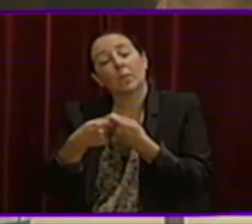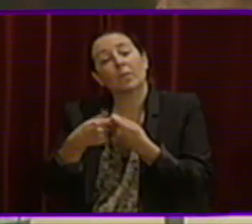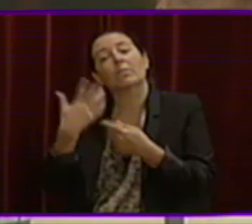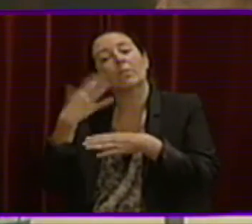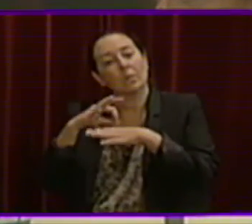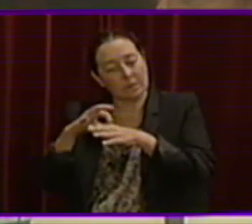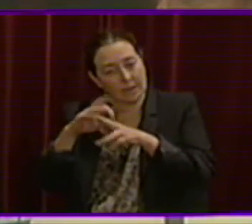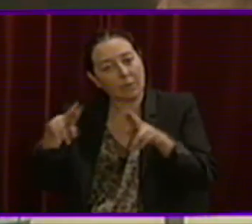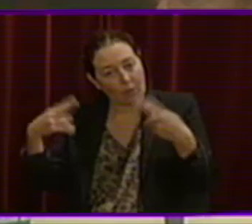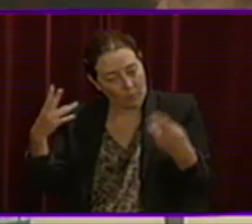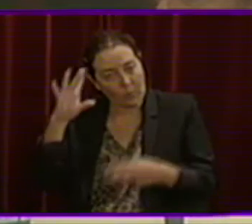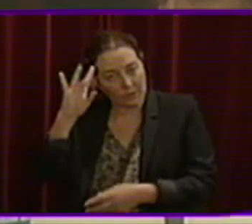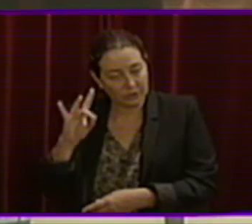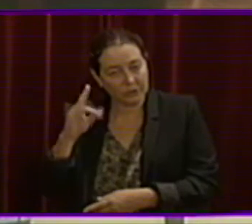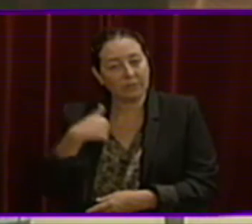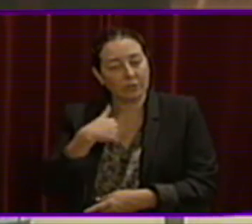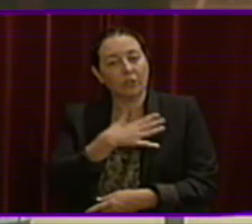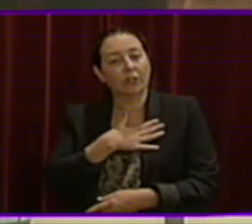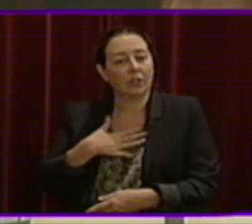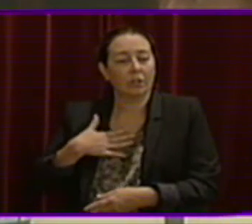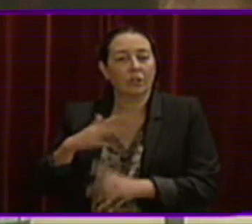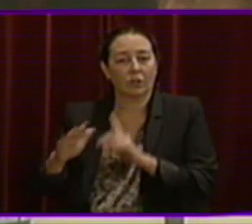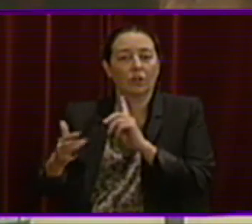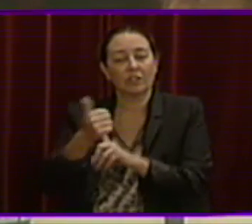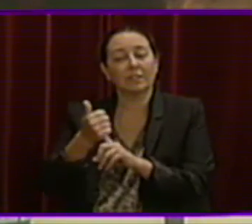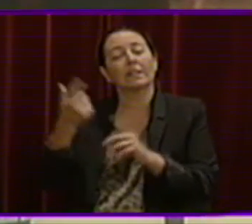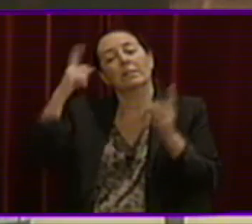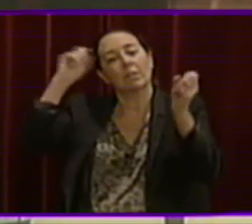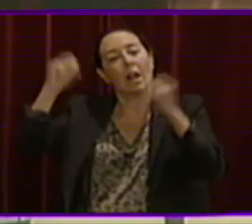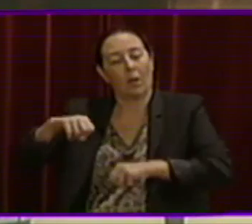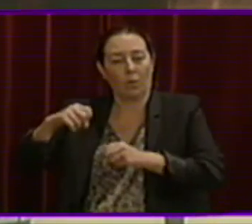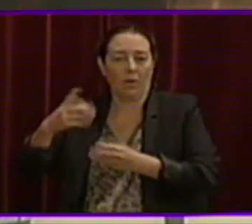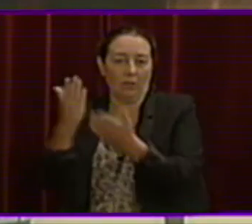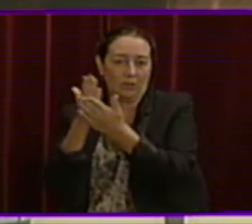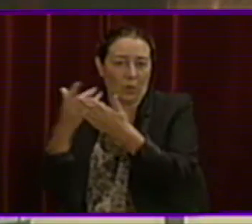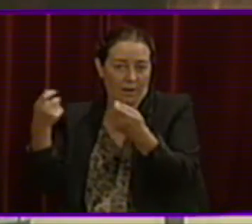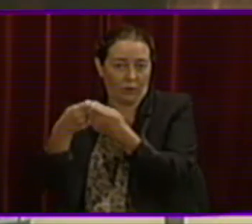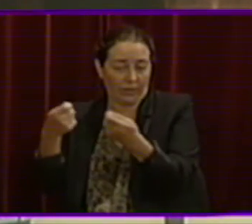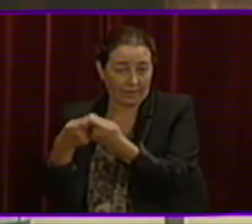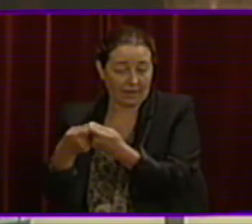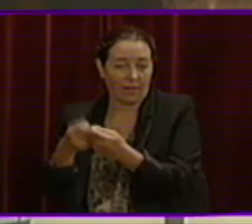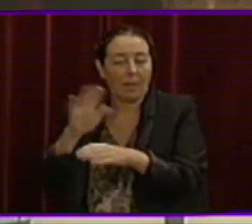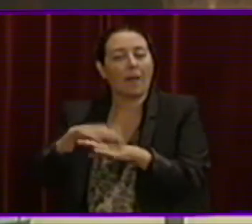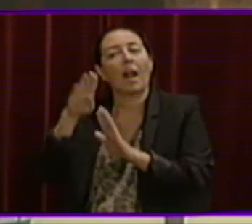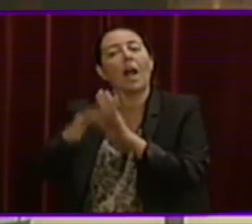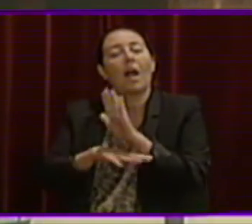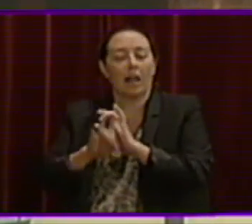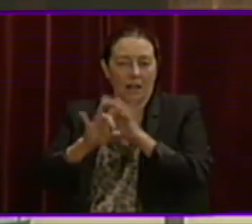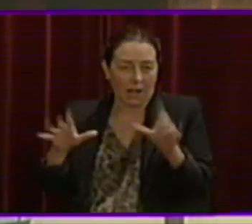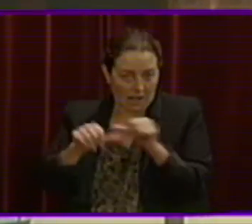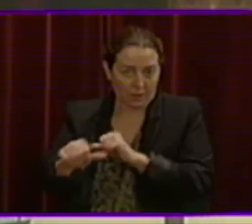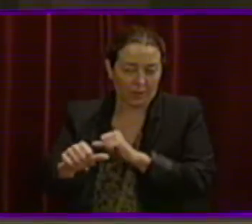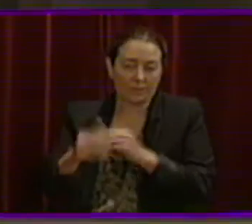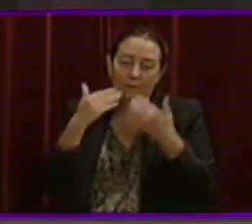un servei públic, i en aquest sentit, nosaltres volem arribar a un acord de l'escola concertada, al sindicat, per tant, establir clarament les regles del lloc. Moltes gràcies.